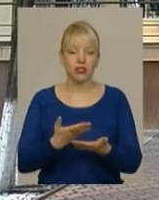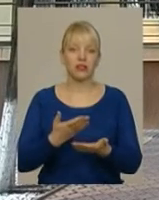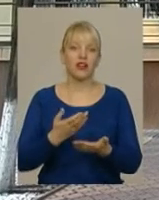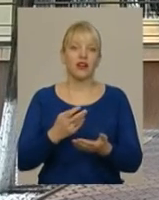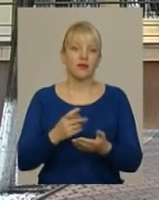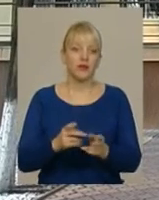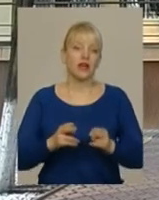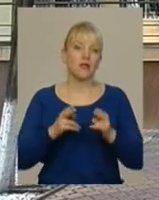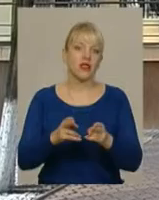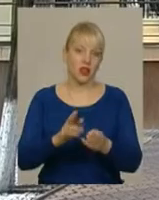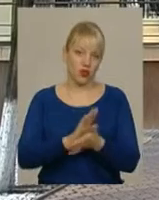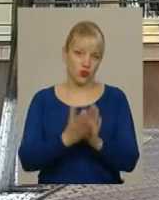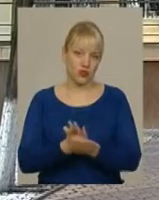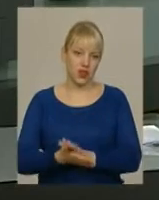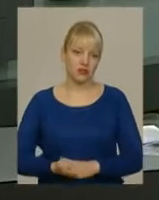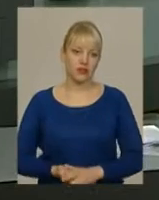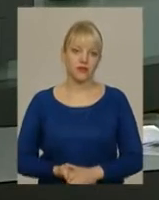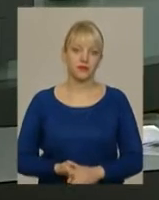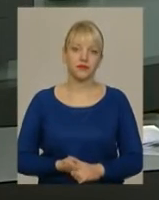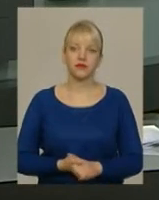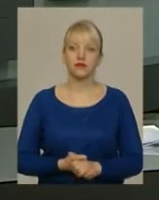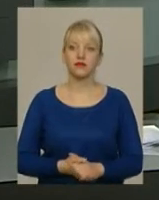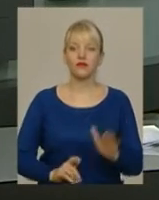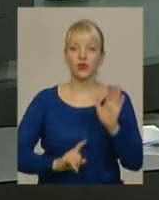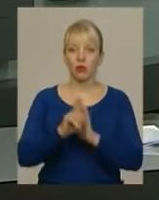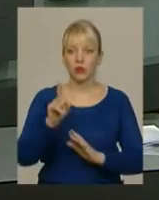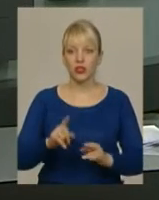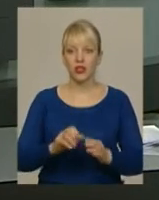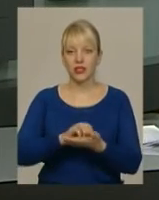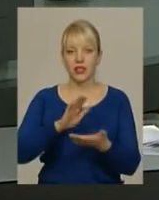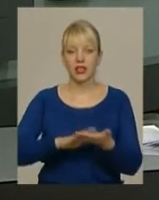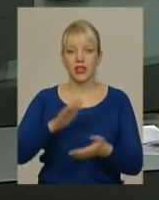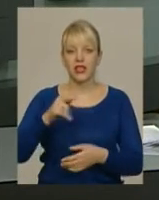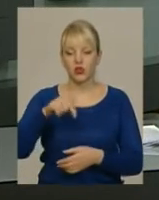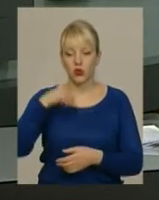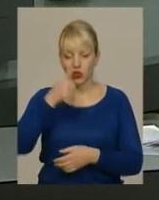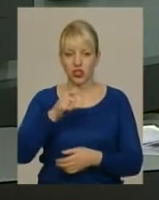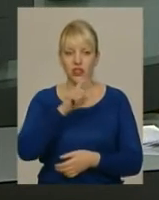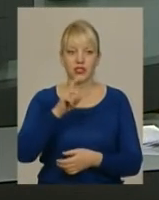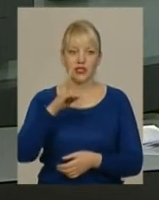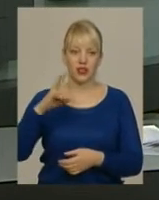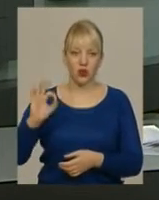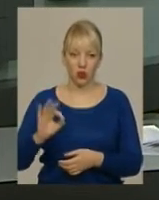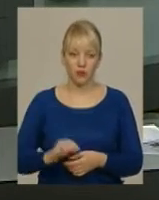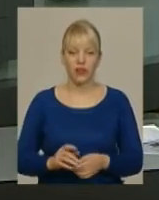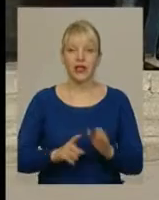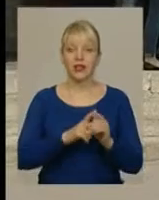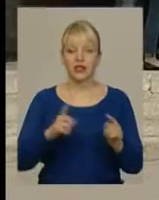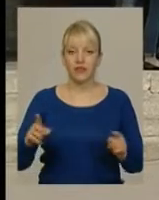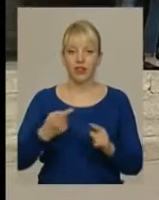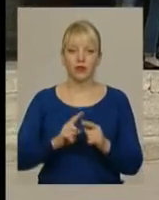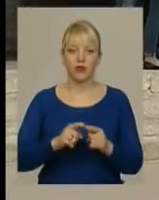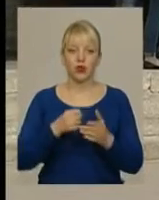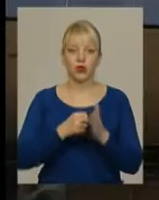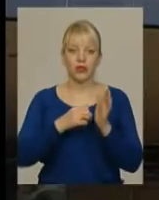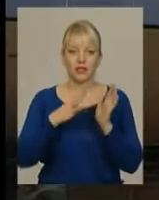Мовчан, Новини, Поділля, Центр. Розпочалася реєстрація на цьогорічне зовнішнє незалежне оцінювання. Триватиме вона до